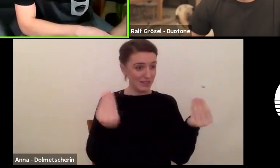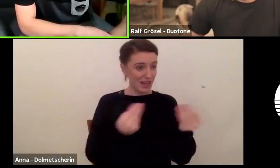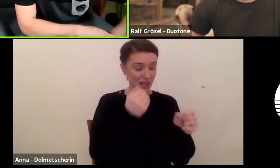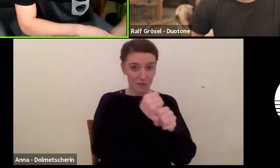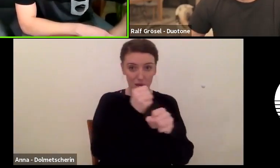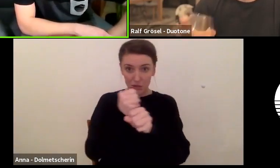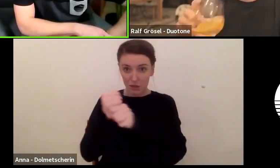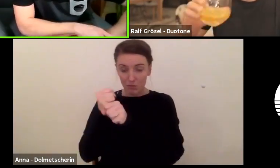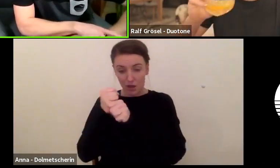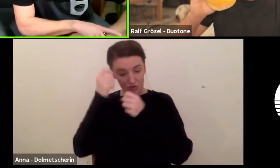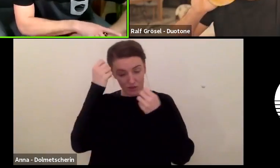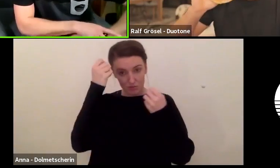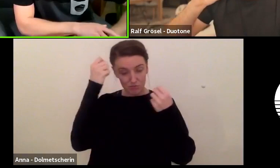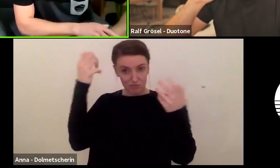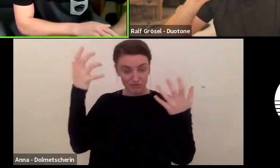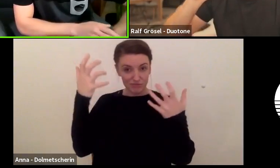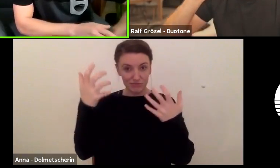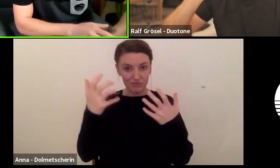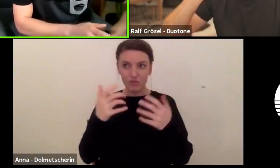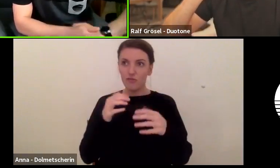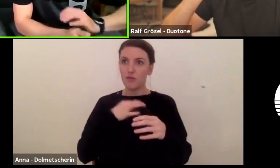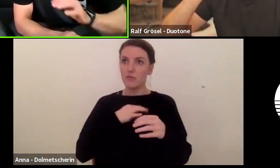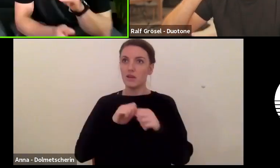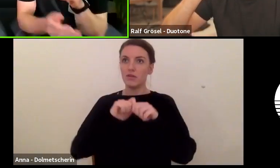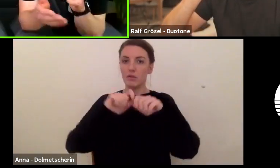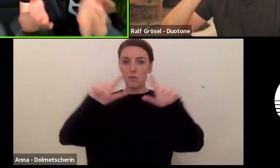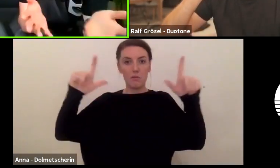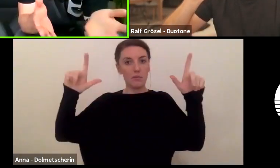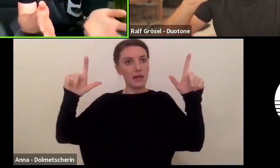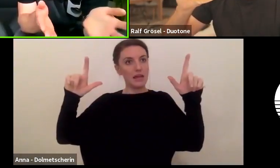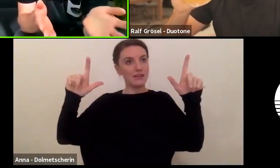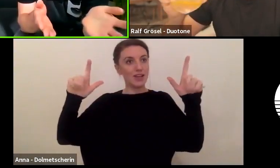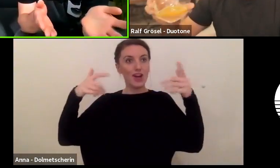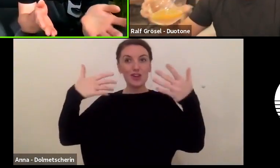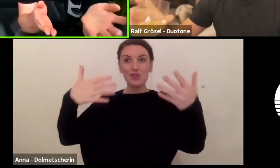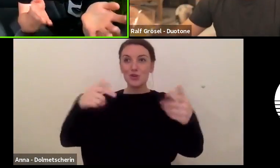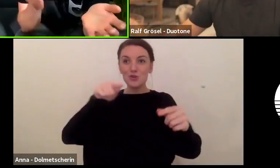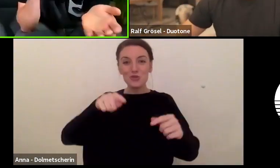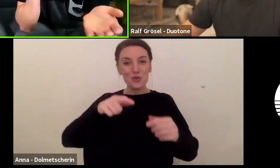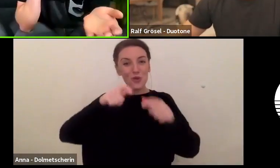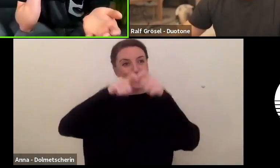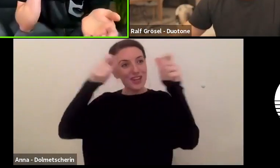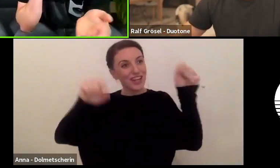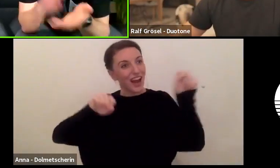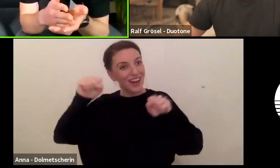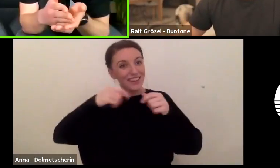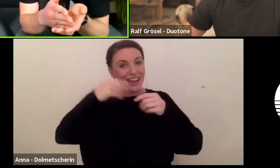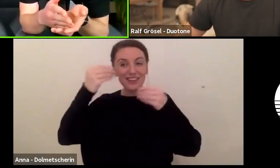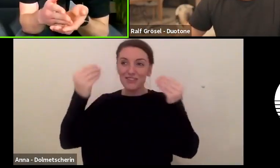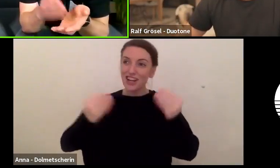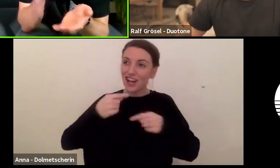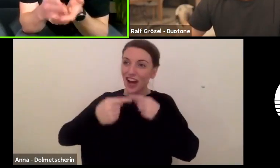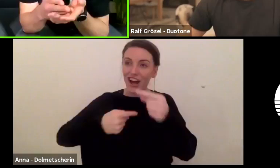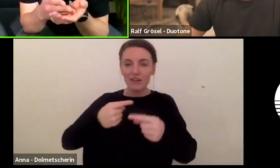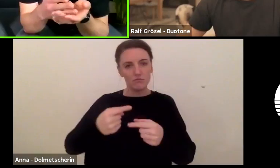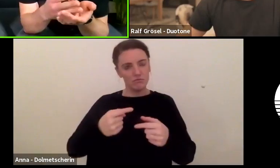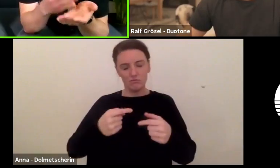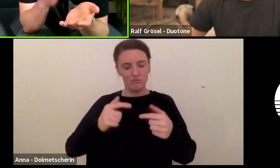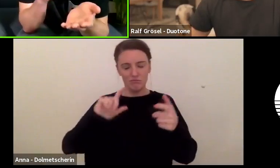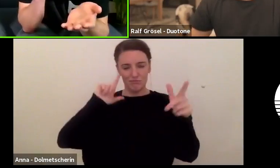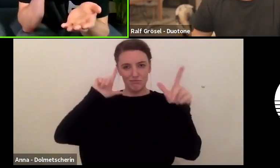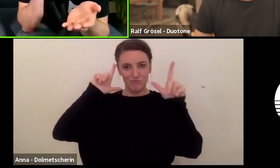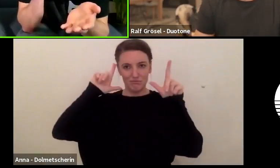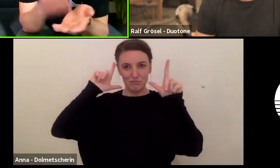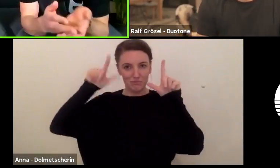Für mich hat das jetzt irgendwie so das Bild von einem Kite-Entwickler ein bisschen zerstört. Für mich war das der, der steht in der Früh auf, denkt an